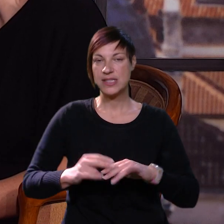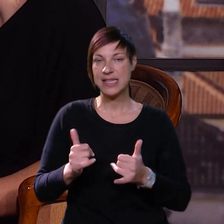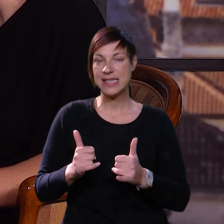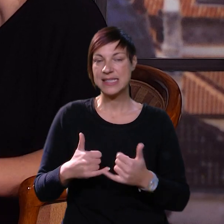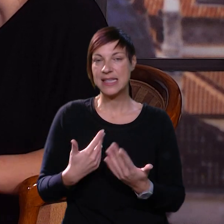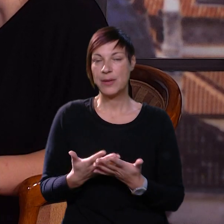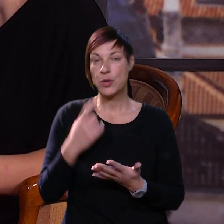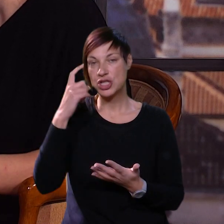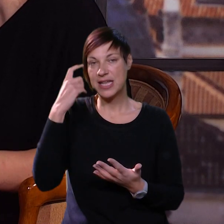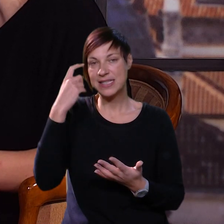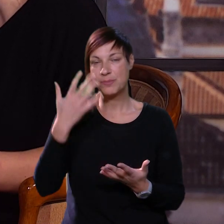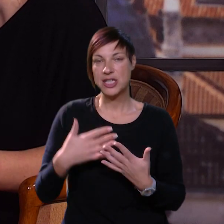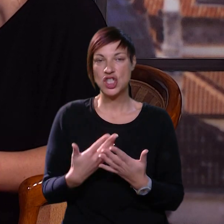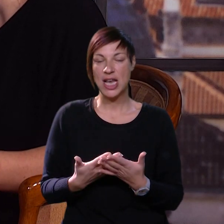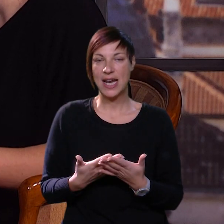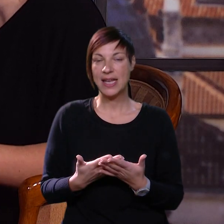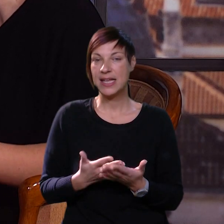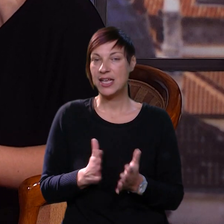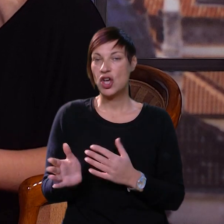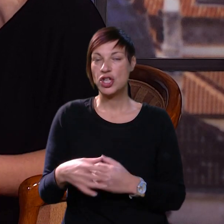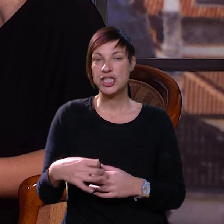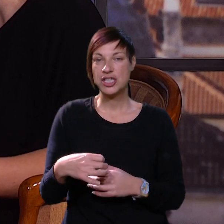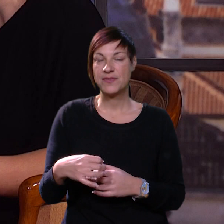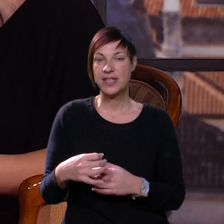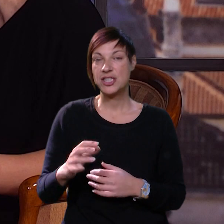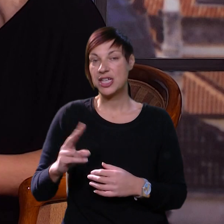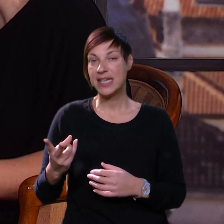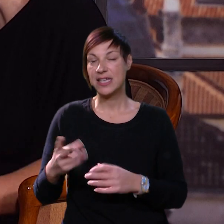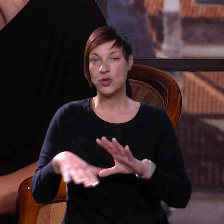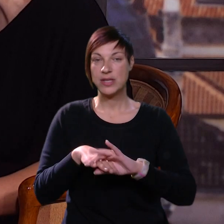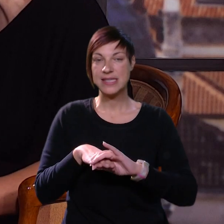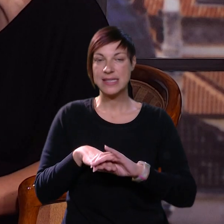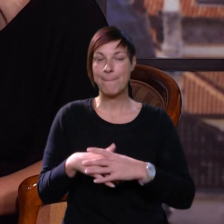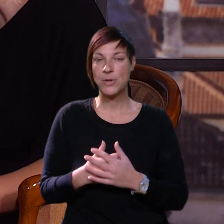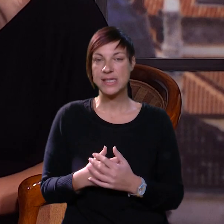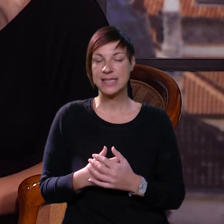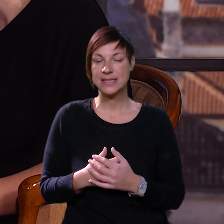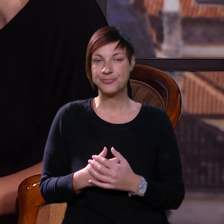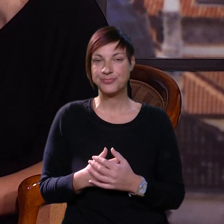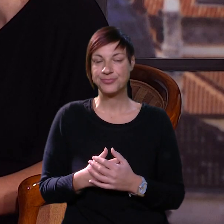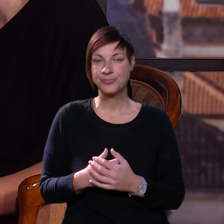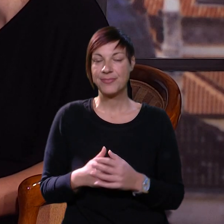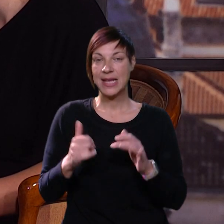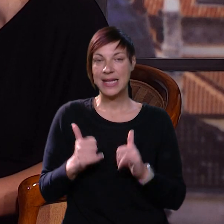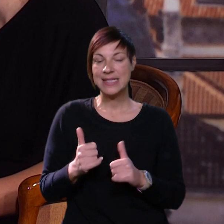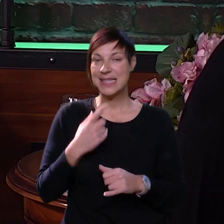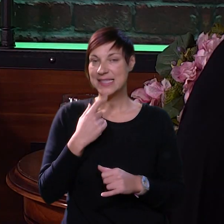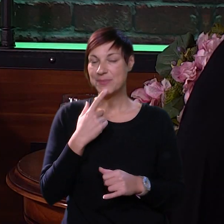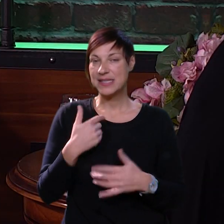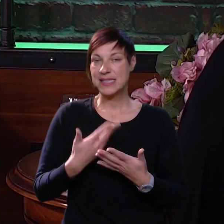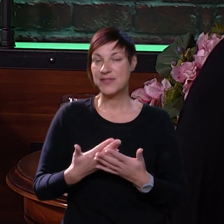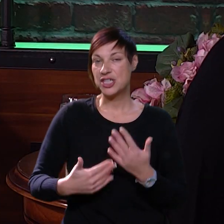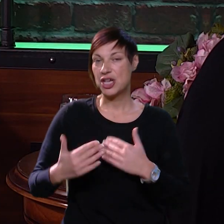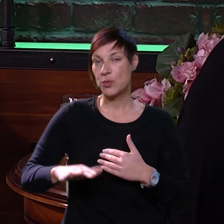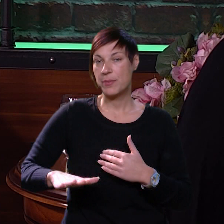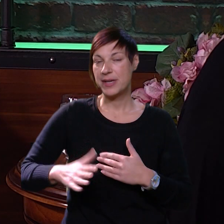ostati? Jeste li možda razmišljali otići iz vrtića pa negdje drugdje se zaposliti? Pa, za sad mi se